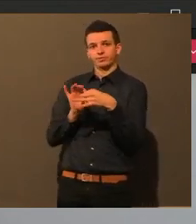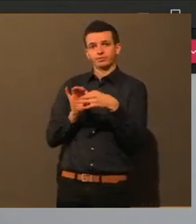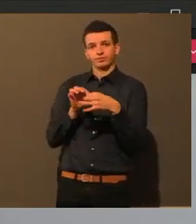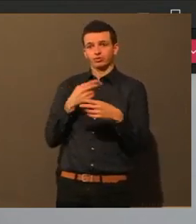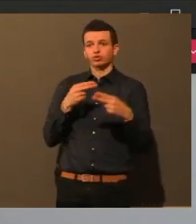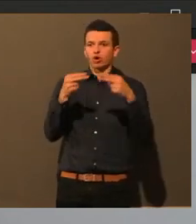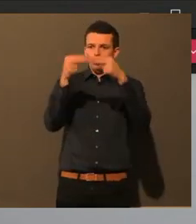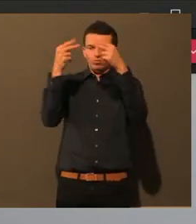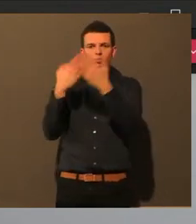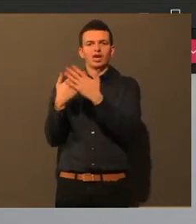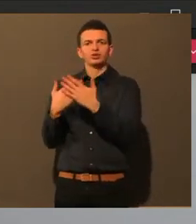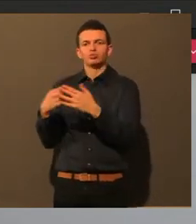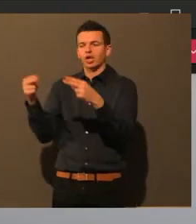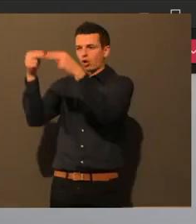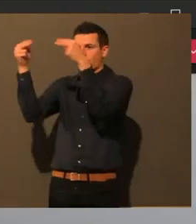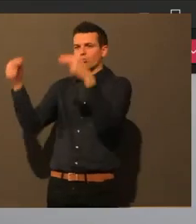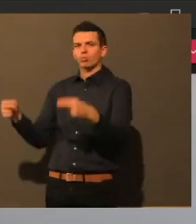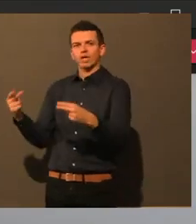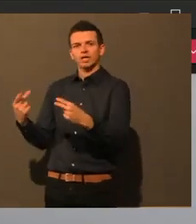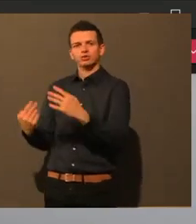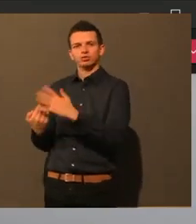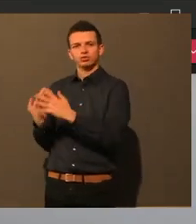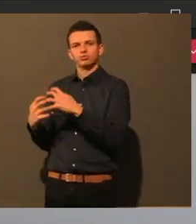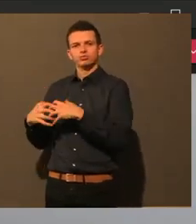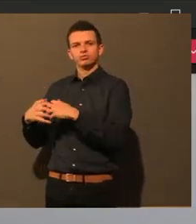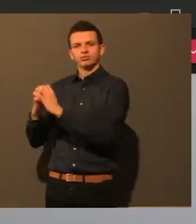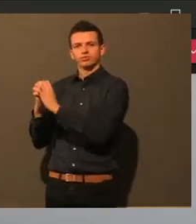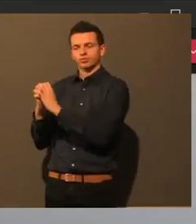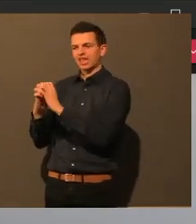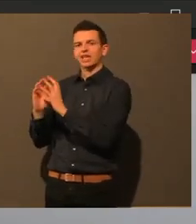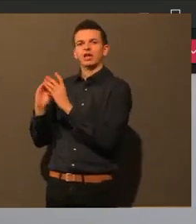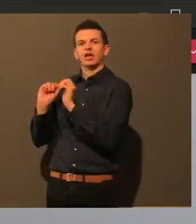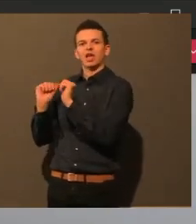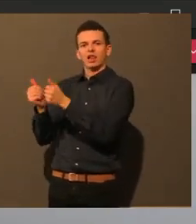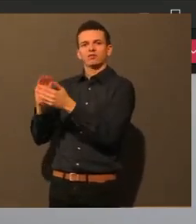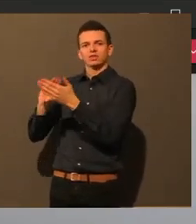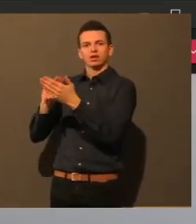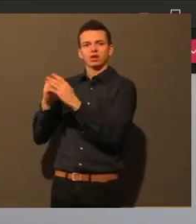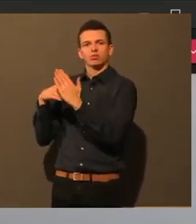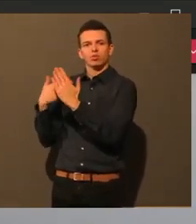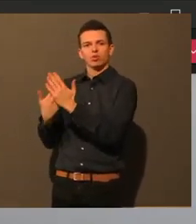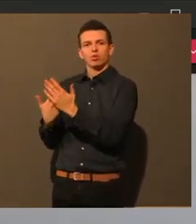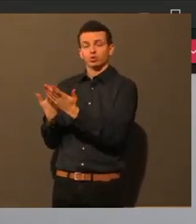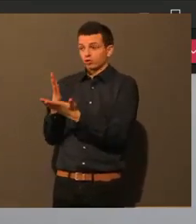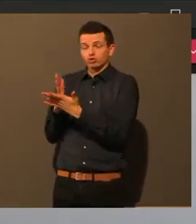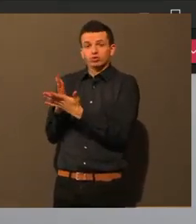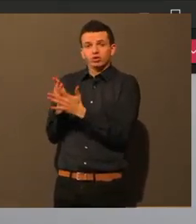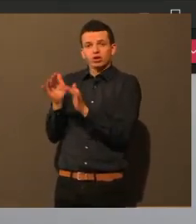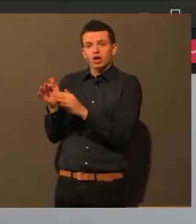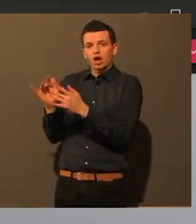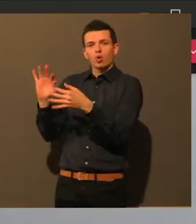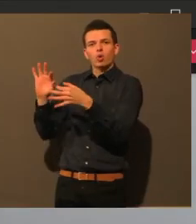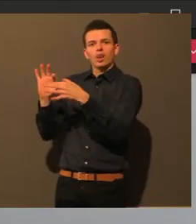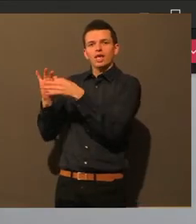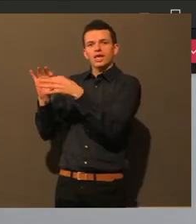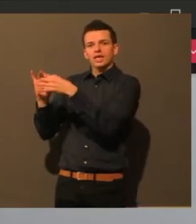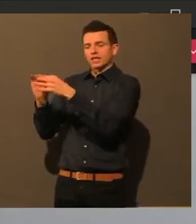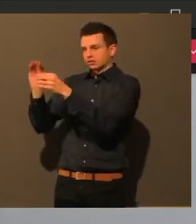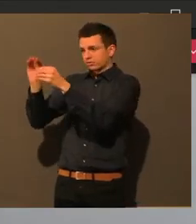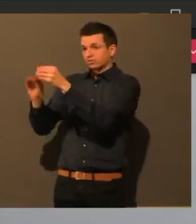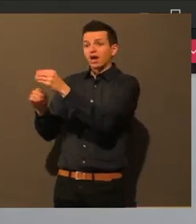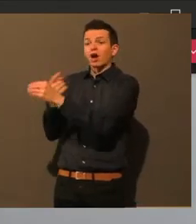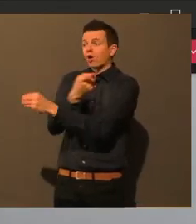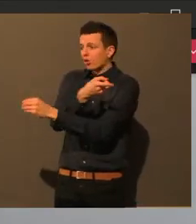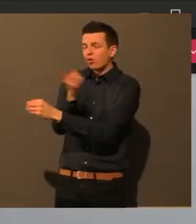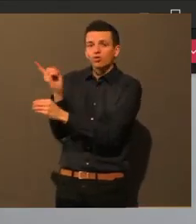bei den Kirchen entsprechend hinwenden können. Die haben ja auch wahrscheinlich eher noch Kontakt zu älteren Personen, die eben vielleicht nicht unbedingt das